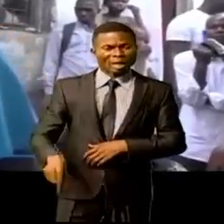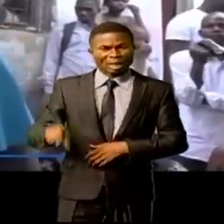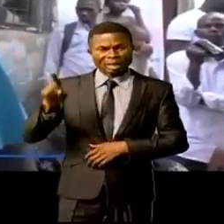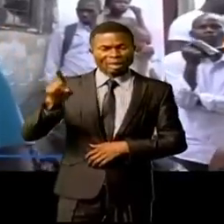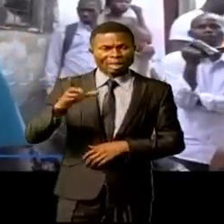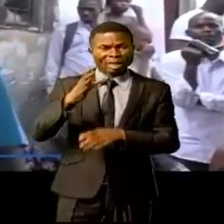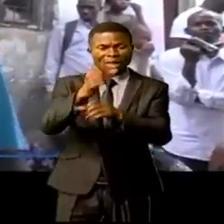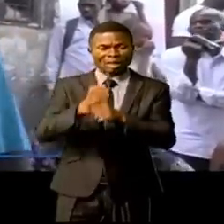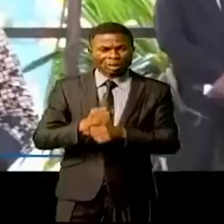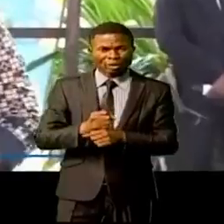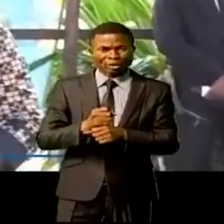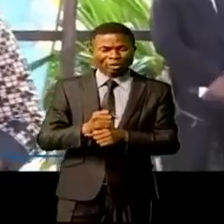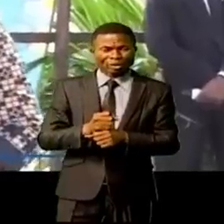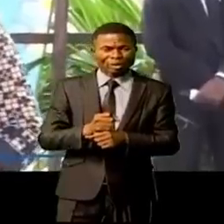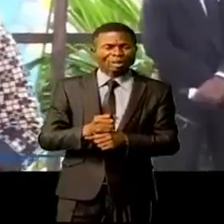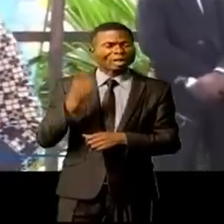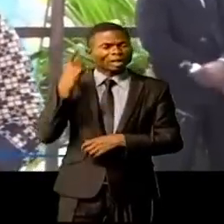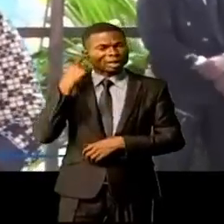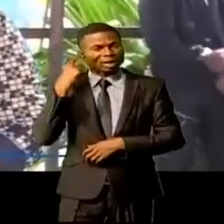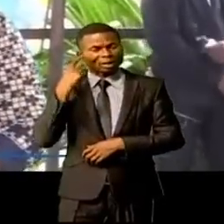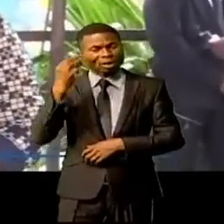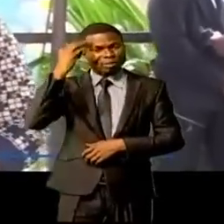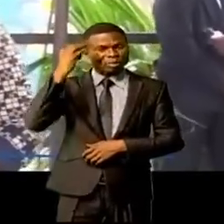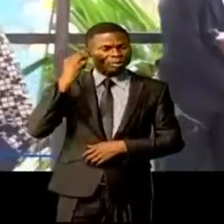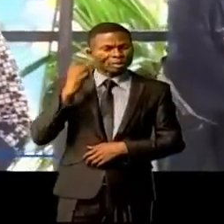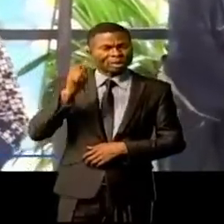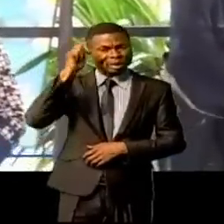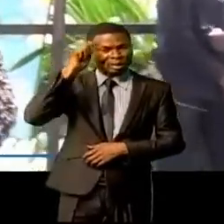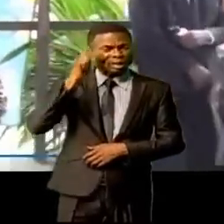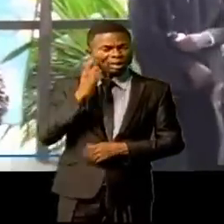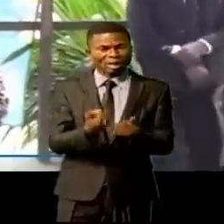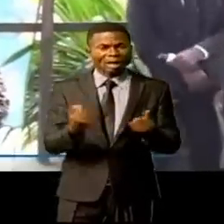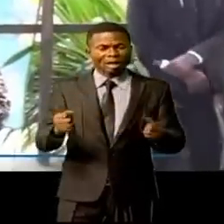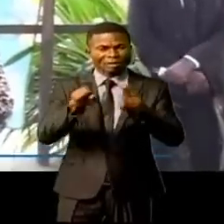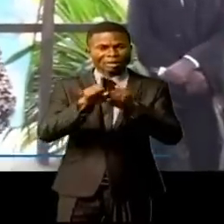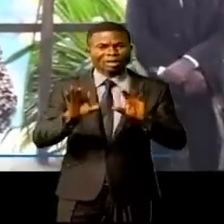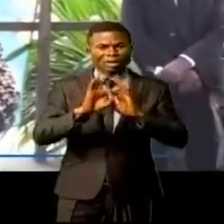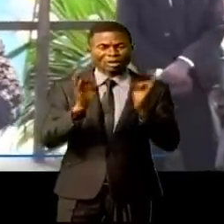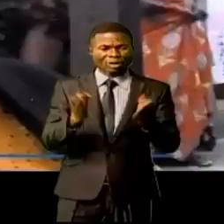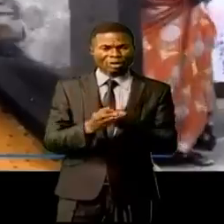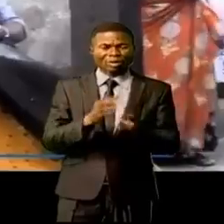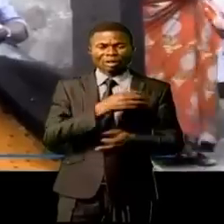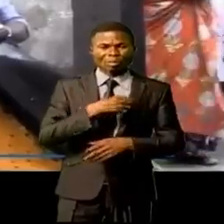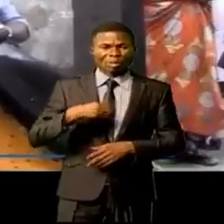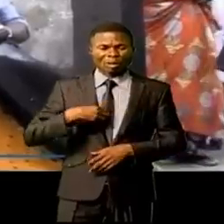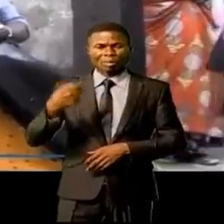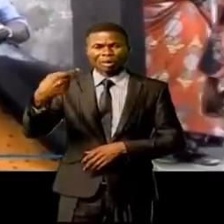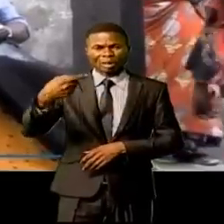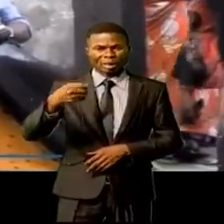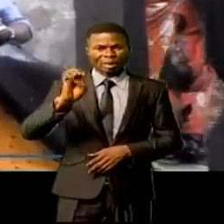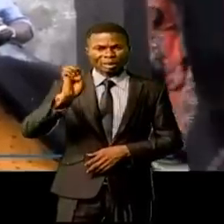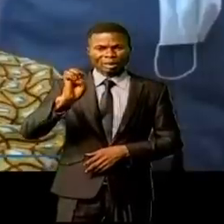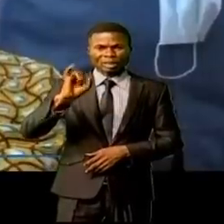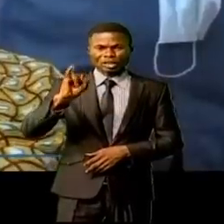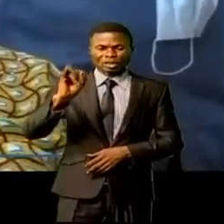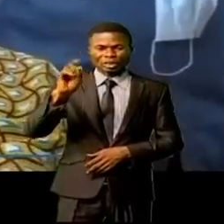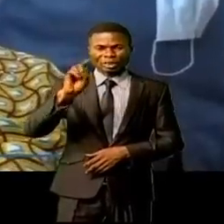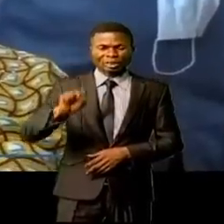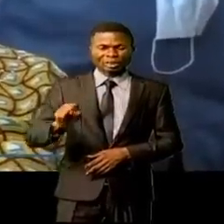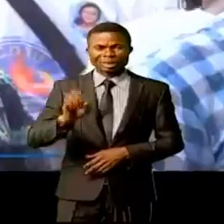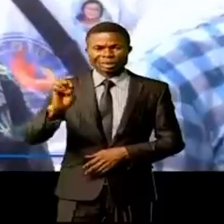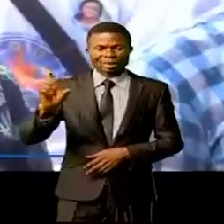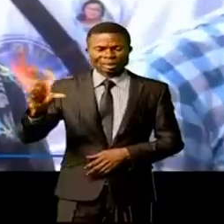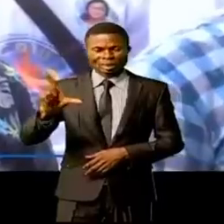bénéficié d'une oreille attentive de la ministre du genre Enfants et Familles Gisèle Dayaluseba dans le cadre de la campagne Tolérance